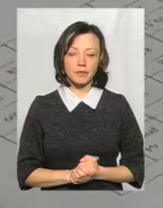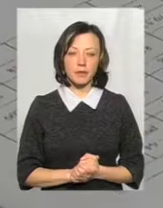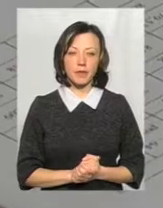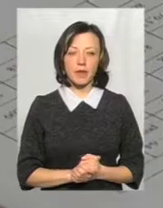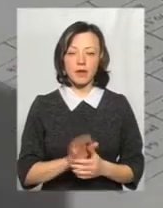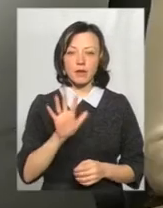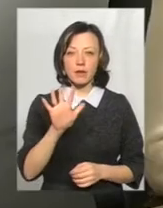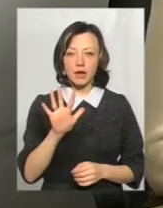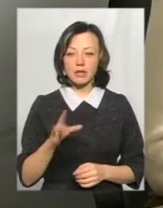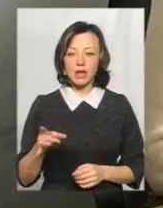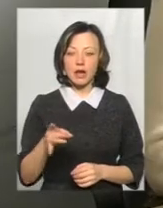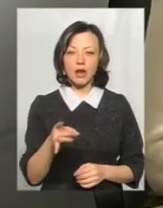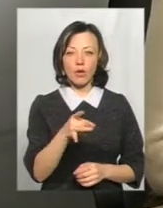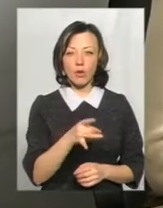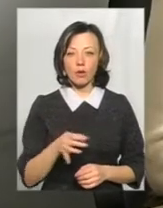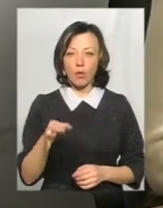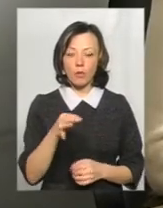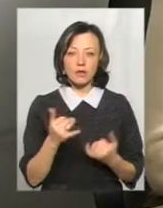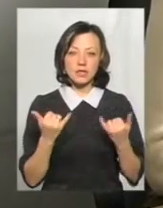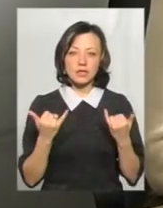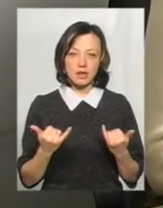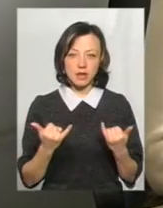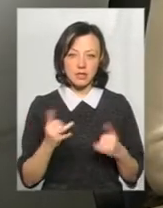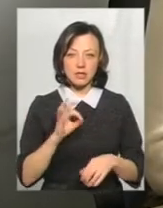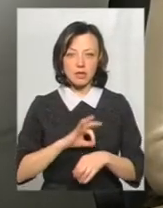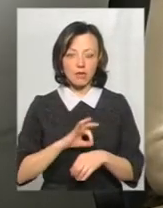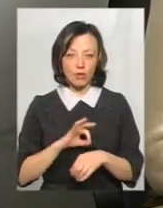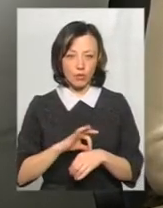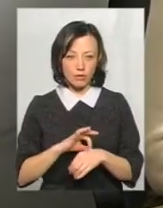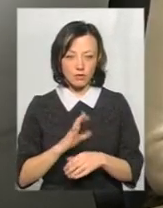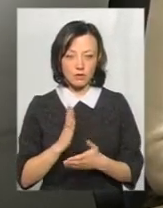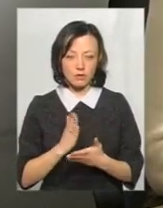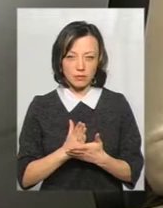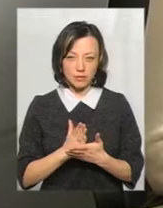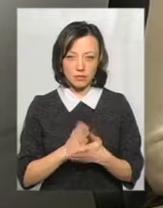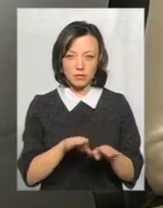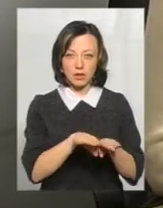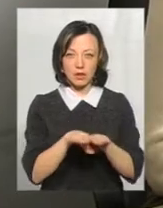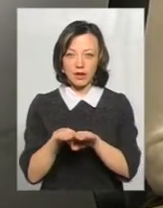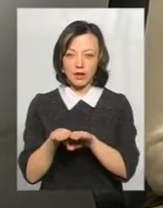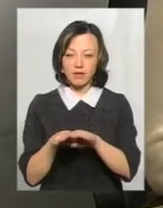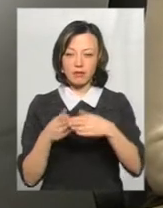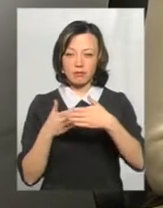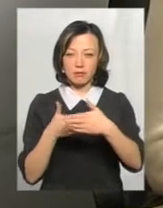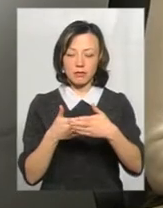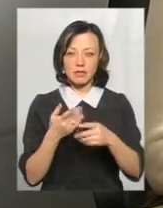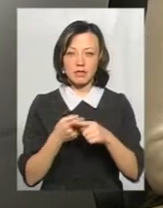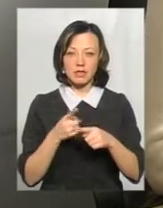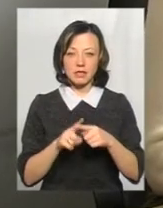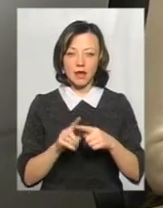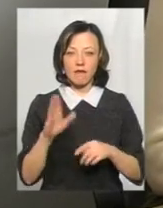регіонах області наразі захворюваність знаходиться на рівні поробового. Це